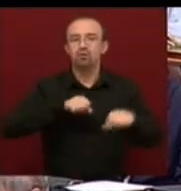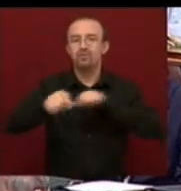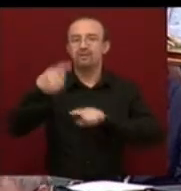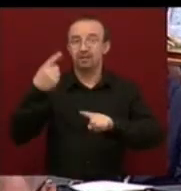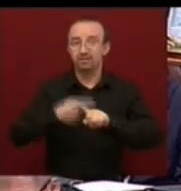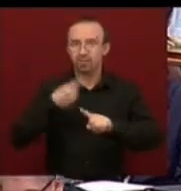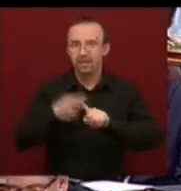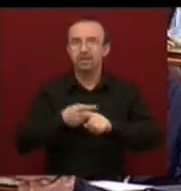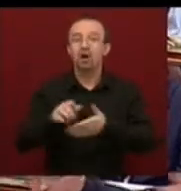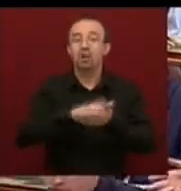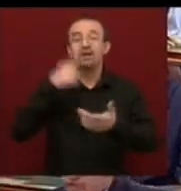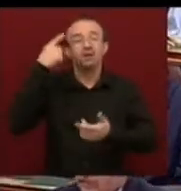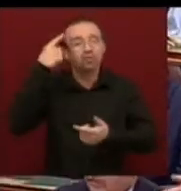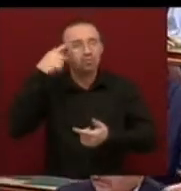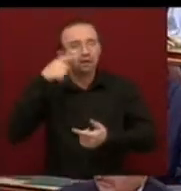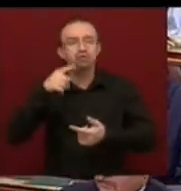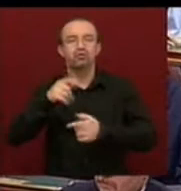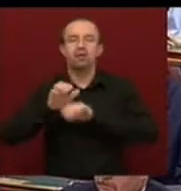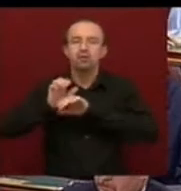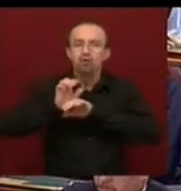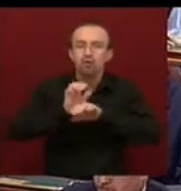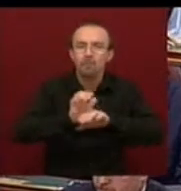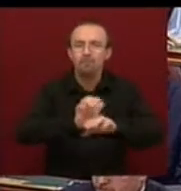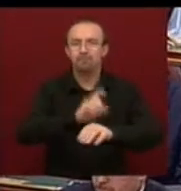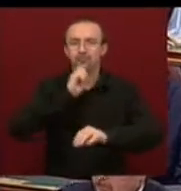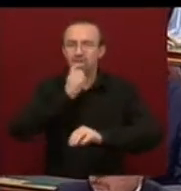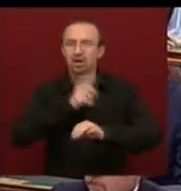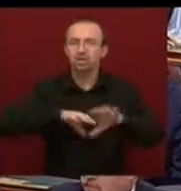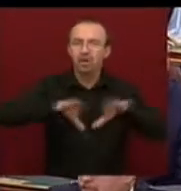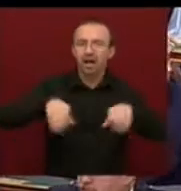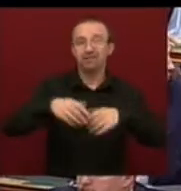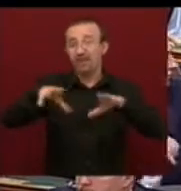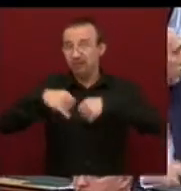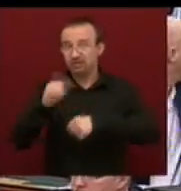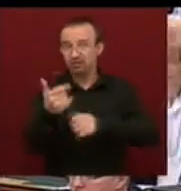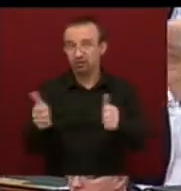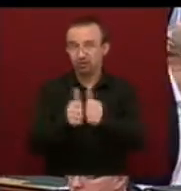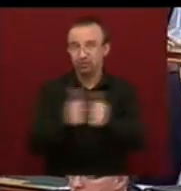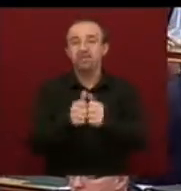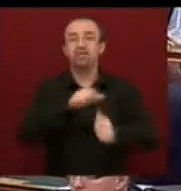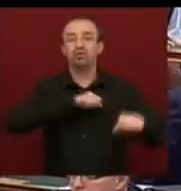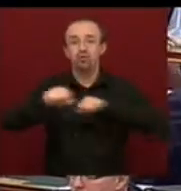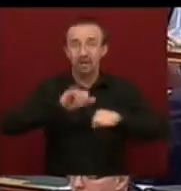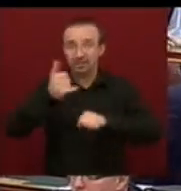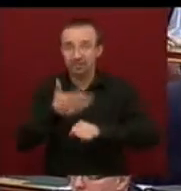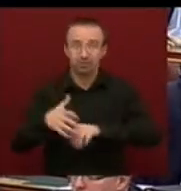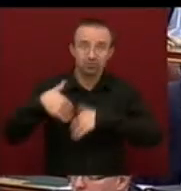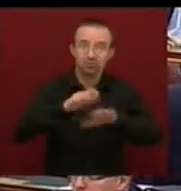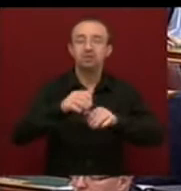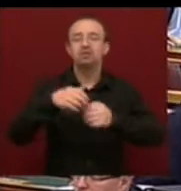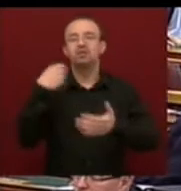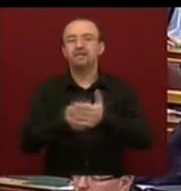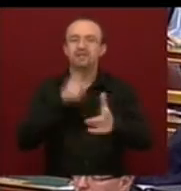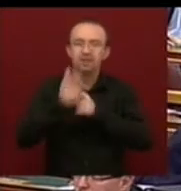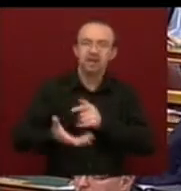politika, amely tudatosan nyomta a magyar családokat, de egyébként a vállalkozásokat, és az önkormányzatokat is, a devizahitelek